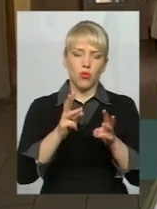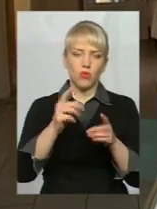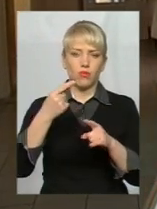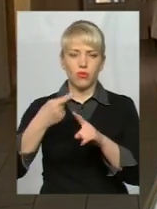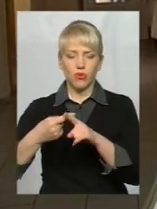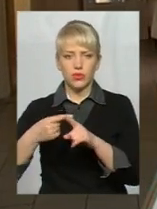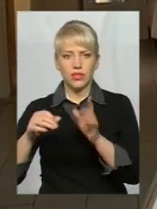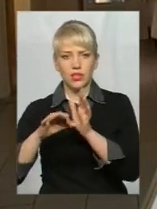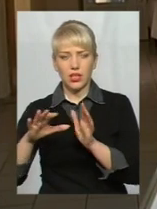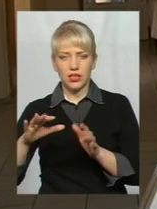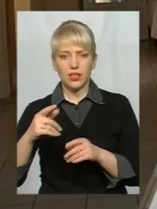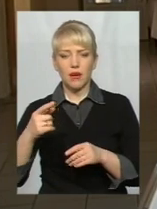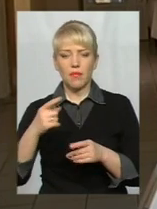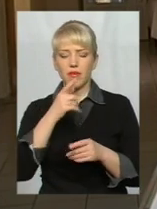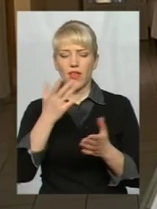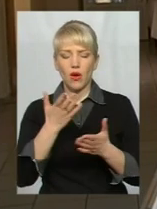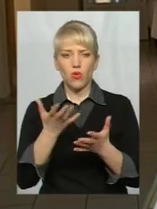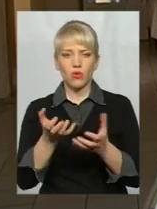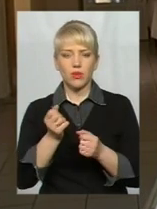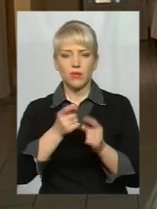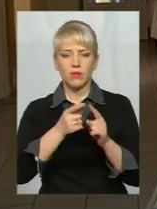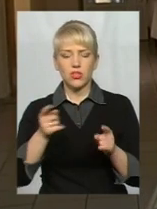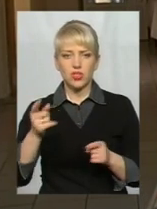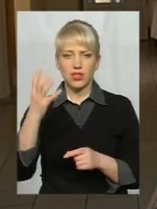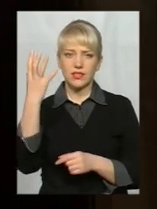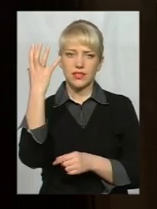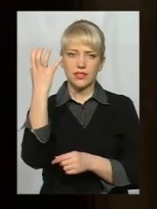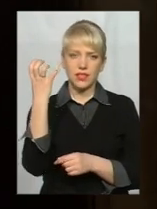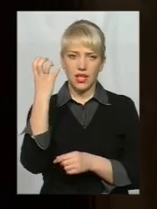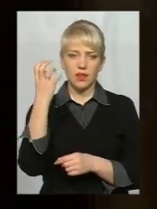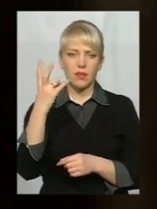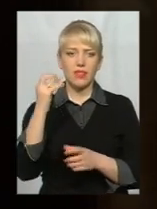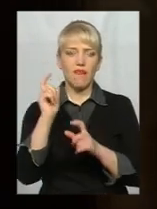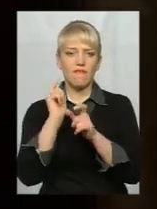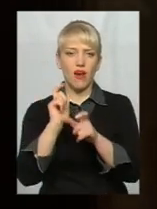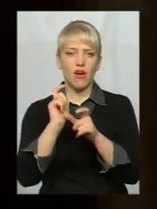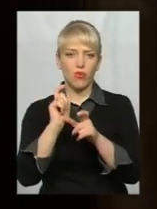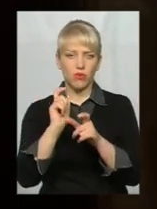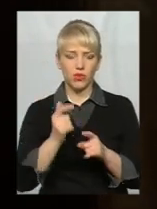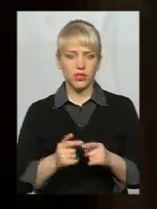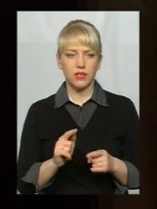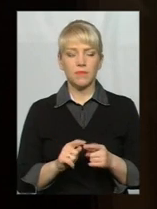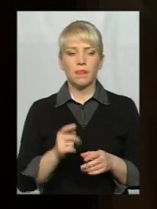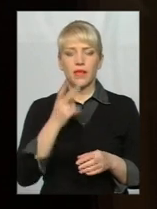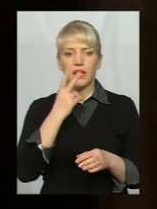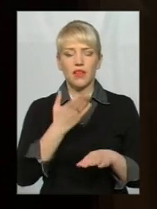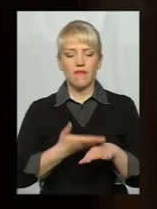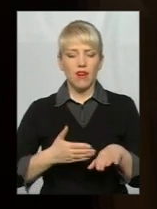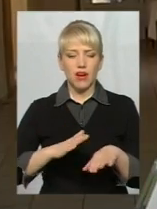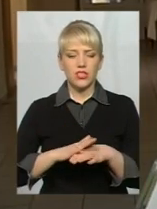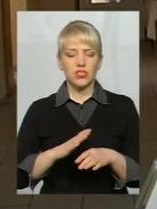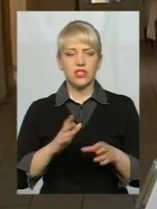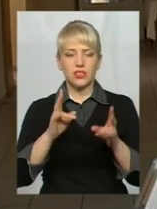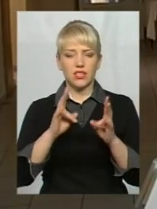селфі на вагоні. Важка опікова травма. Зважаючи на важкість травм, дитину довелося оперувати двічі.